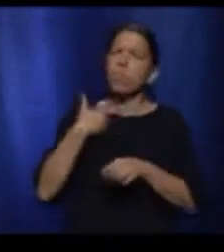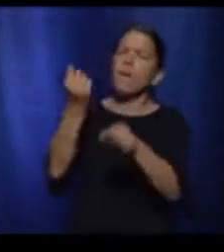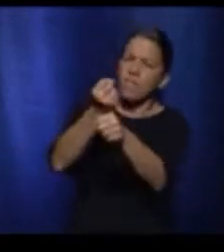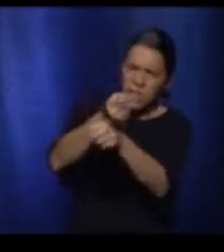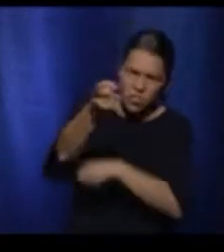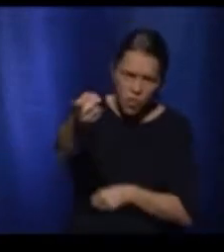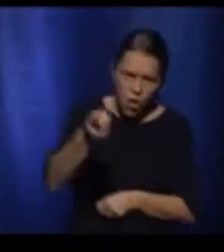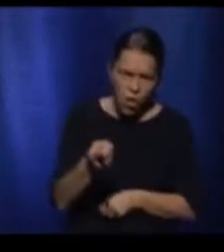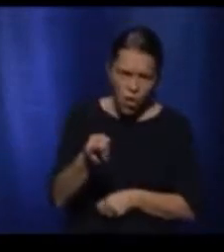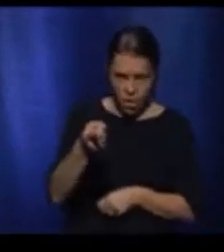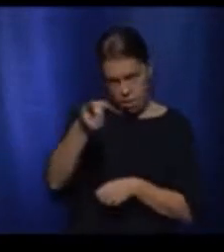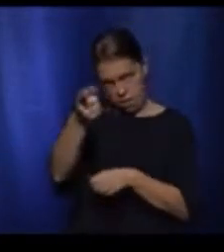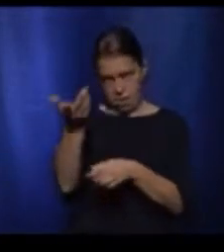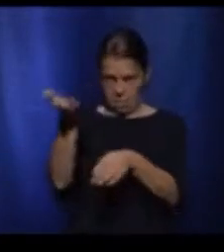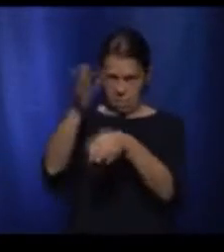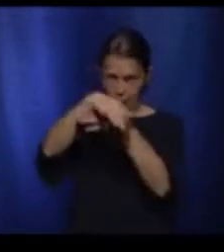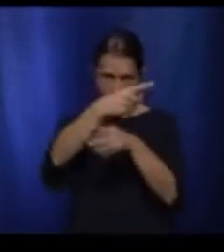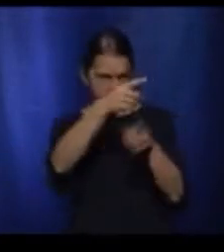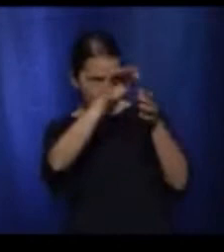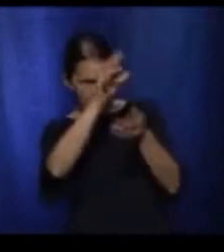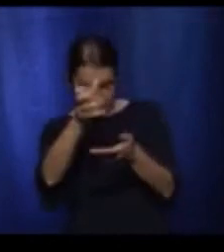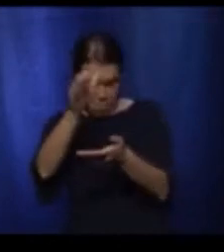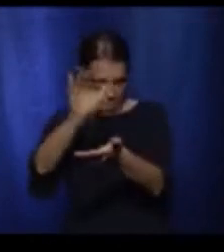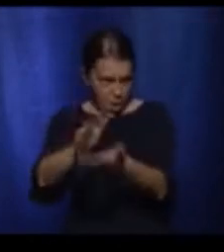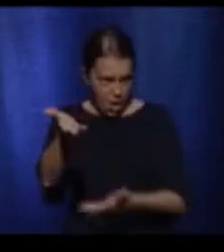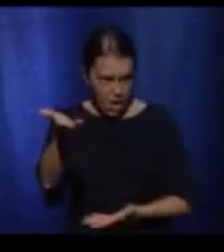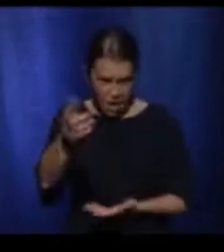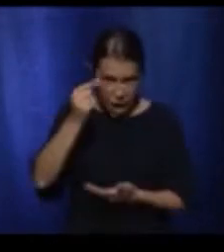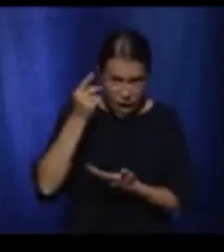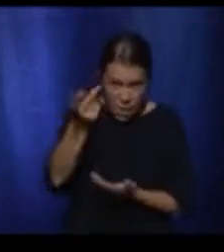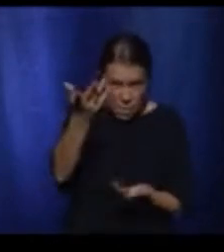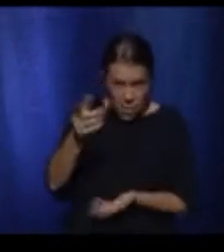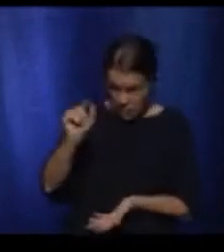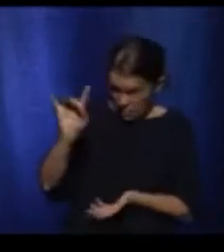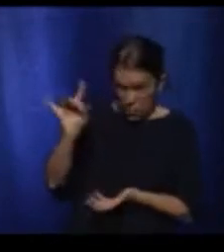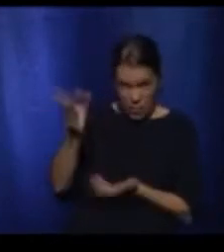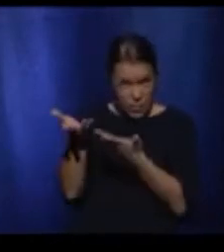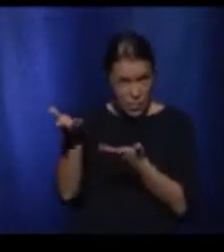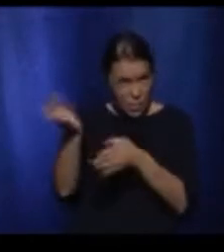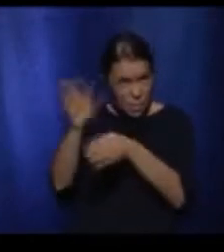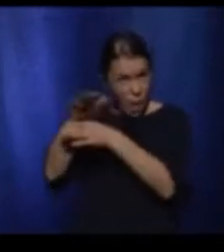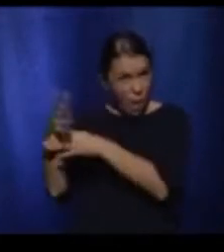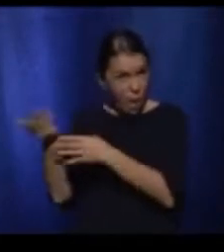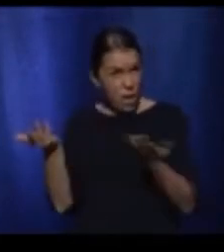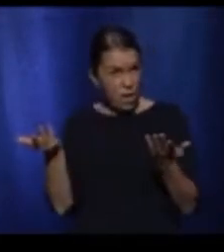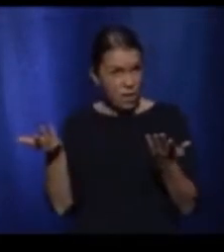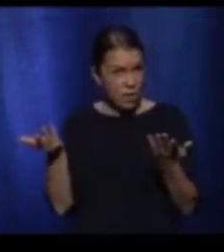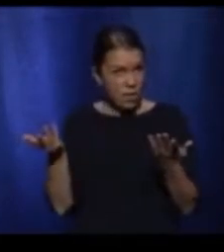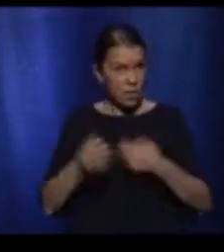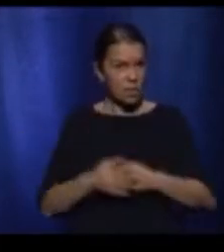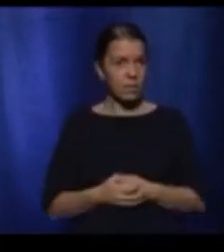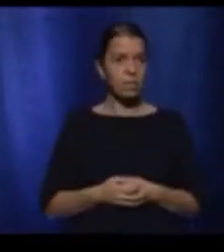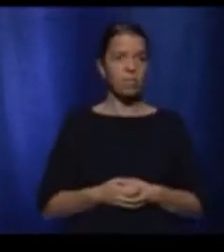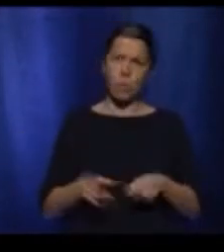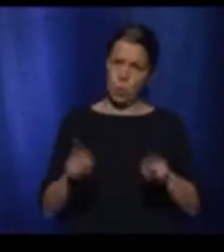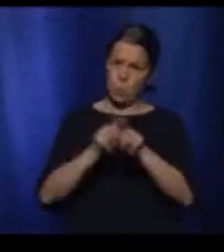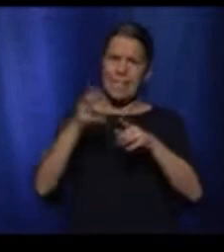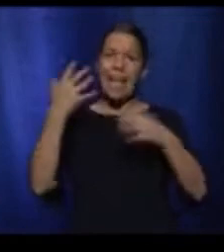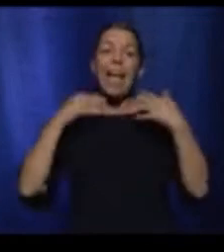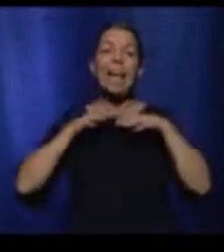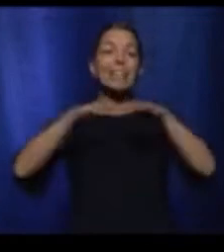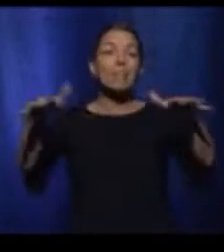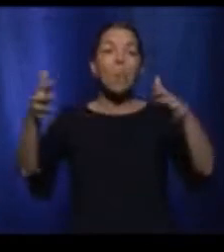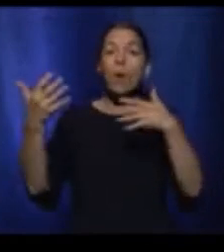de morts, moi, je n'aime pas ça avoir 28 décès de la COVID, pour sauver notre réseau de la santé, parce qu'on approche du 500 personnes